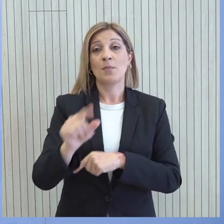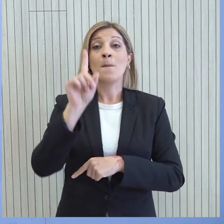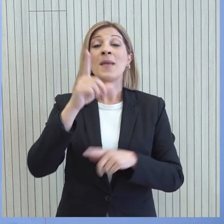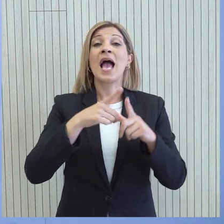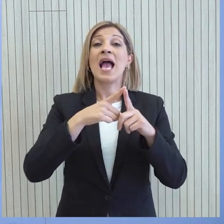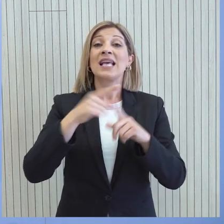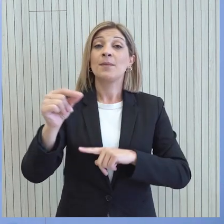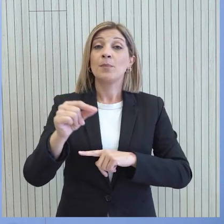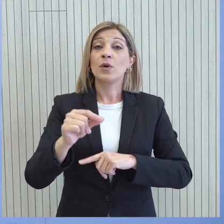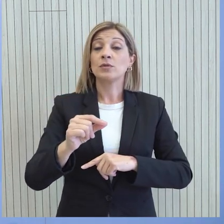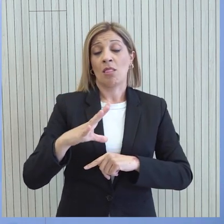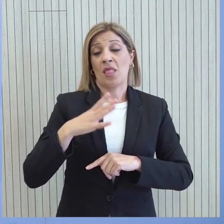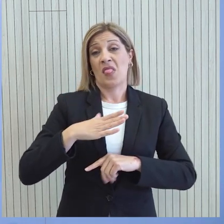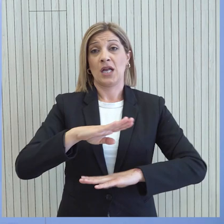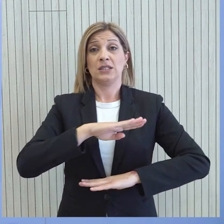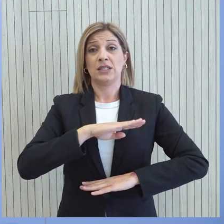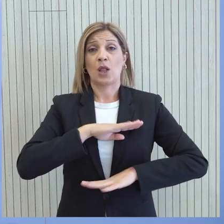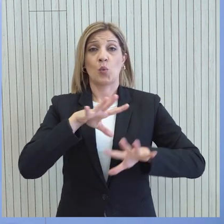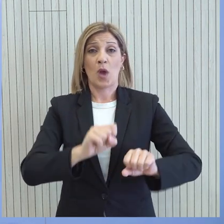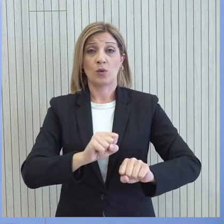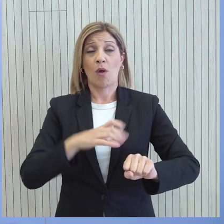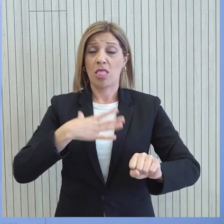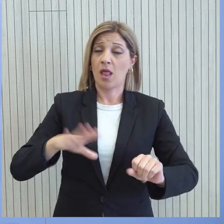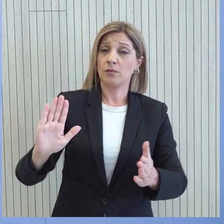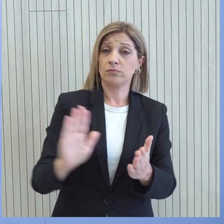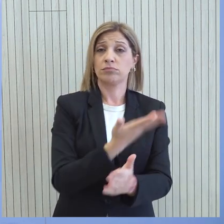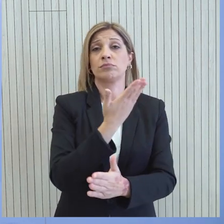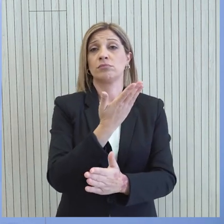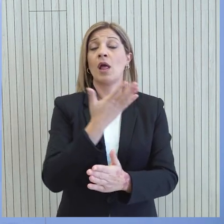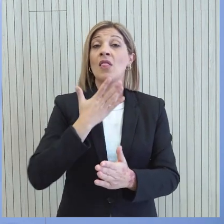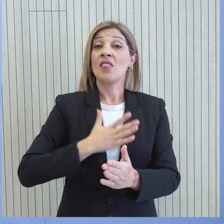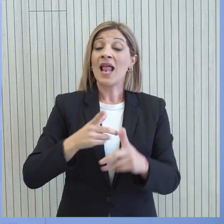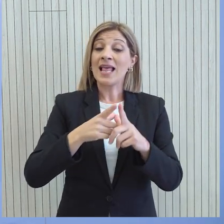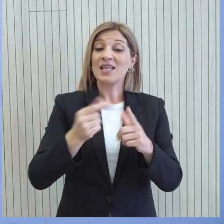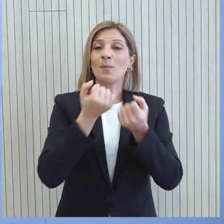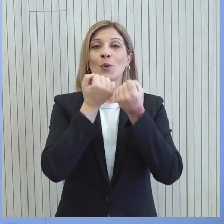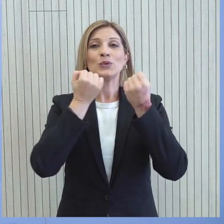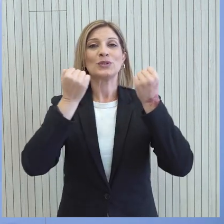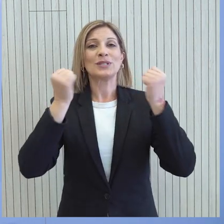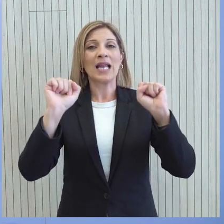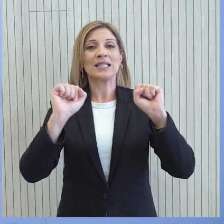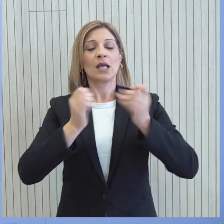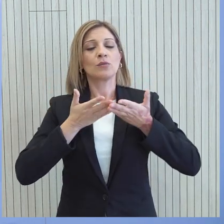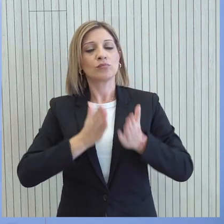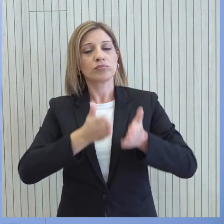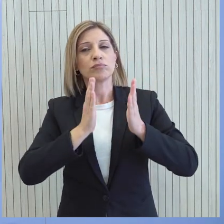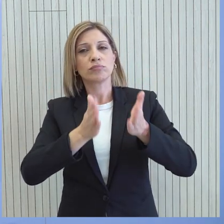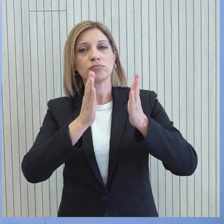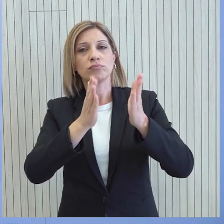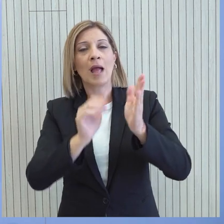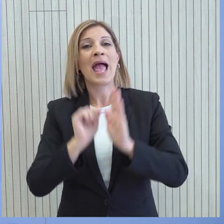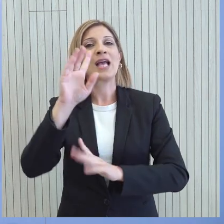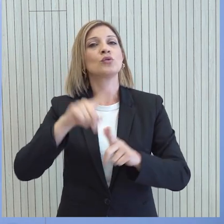Κύπρος, απαλλαγμένη από ξένους στρατούς κατοχής που να συνεχίζει να ασκεί ανεξάρτητα μια αταλάντευτη, συνεπή